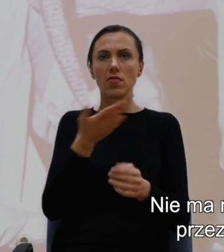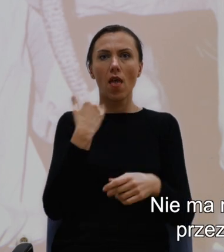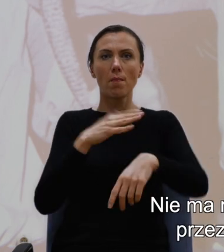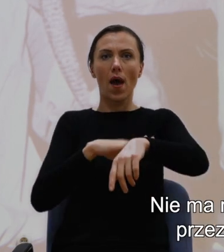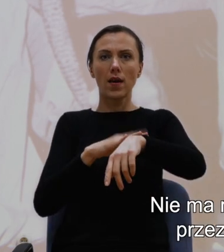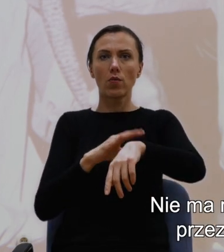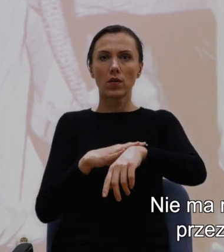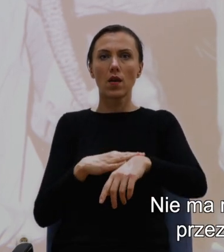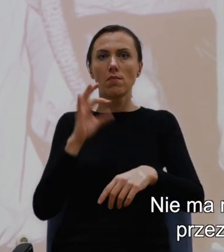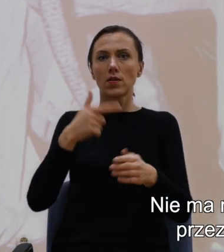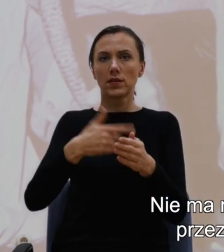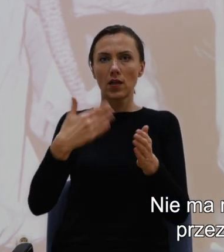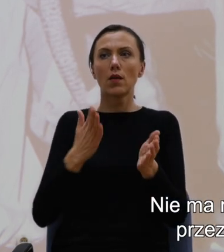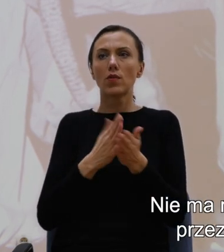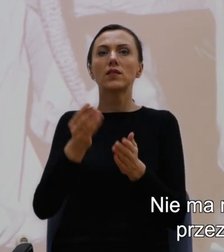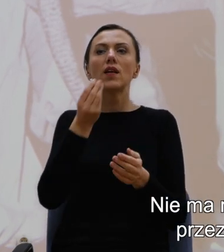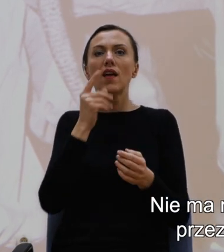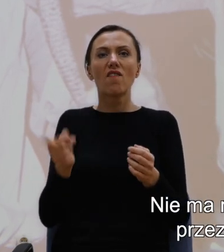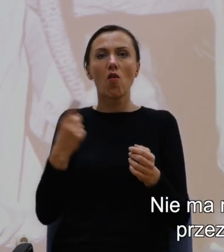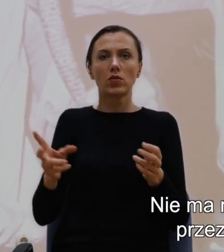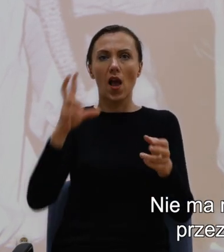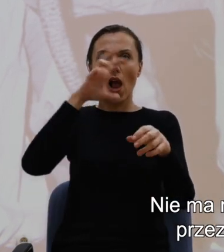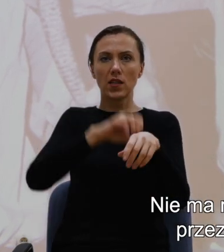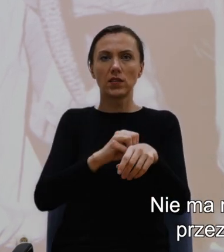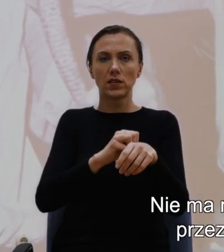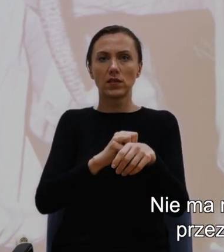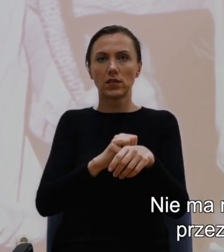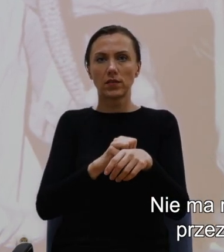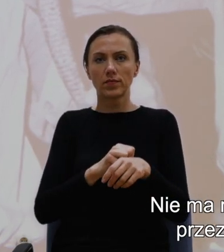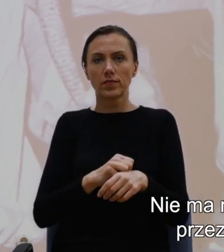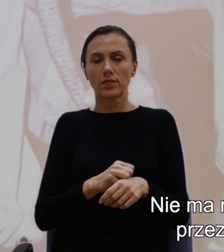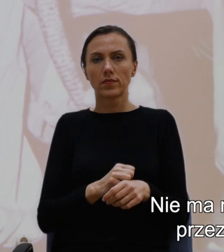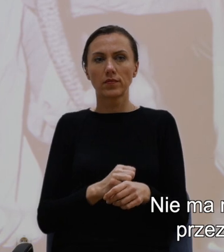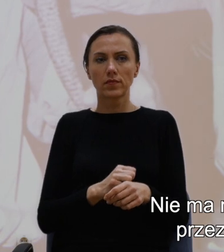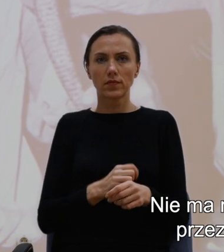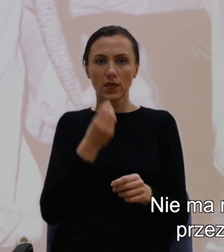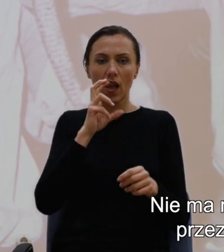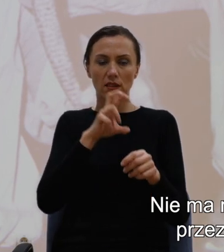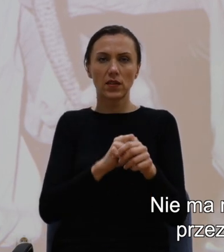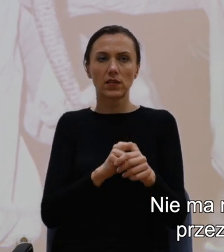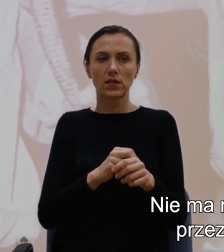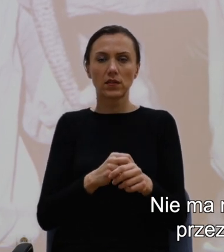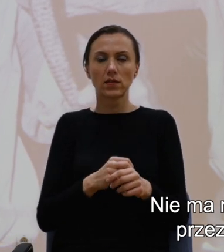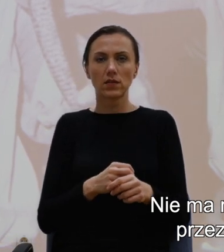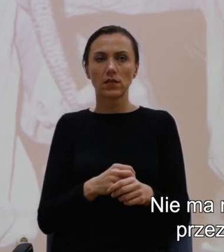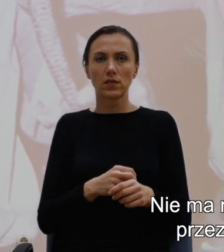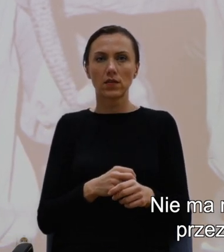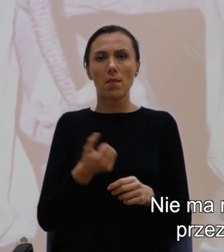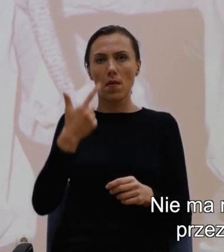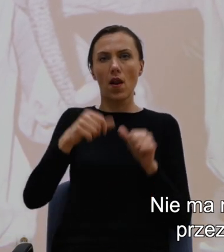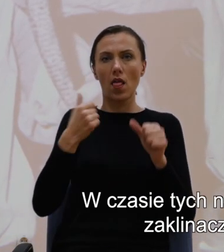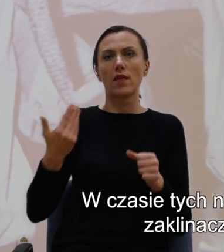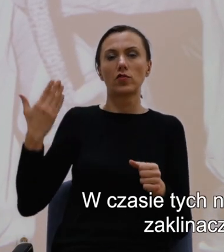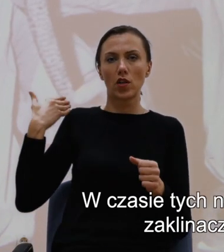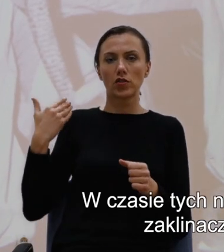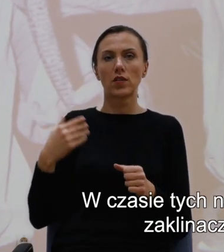ponieważ stracił ją po ukąszeniu przez jednego węża parę lat wcześniej.